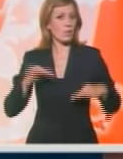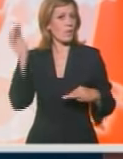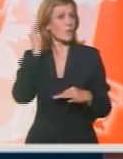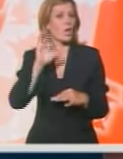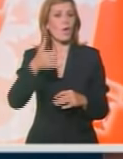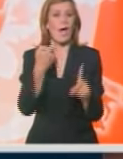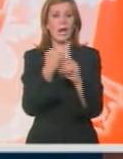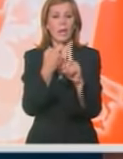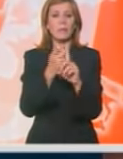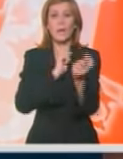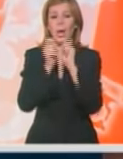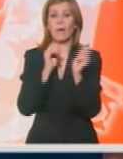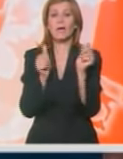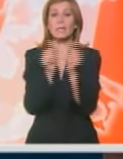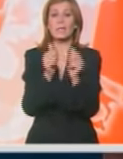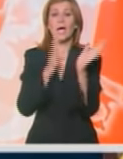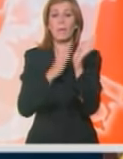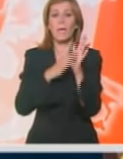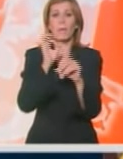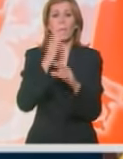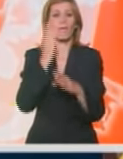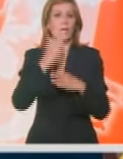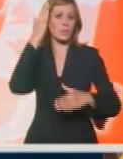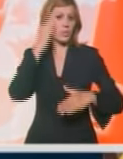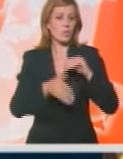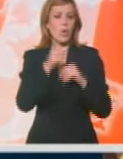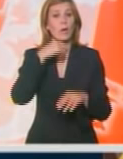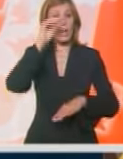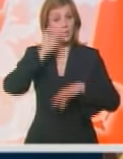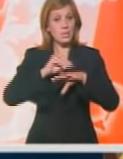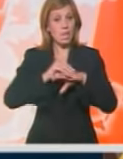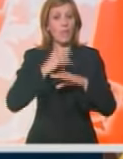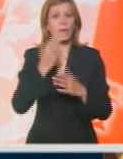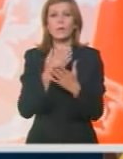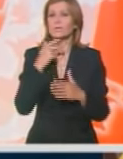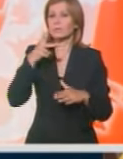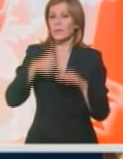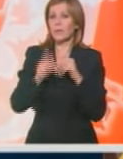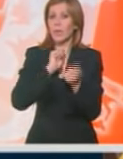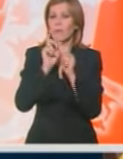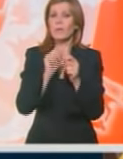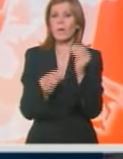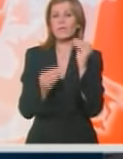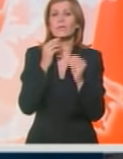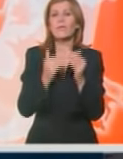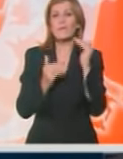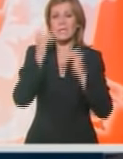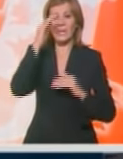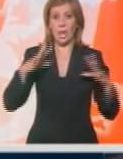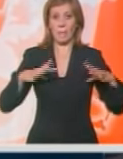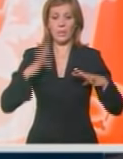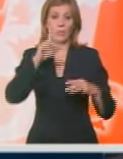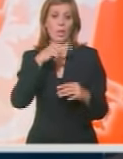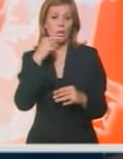Krkobavića pregovori sa MMF-om su već završeni. On je izjavio da su već okončani pregovori o visini penzija, koja će prema